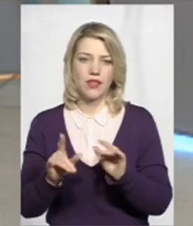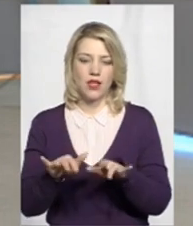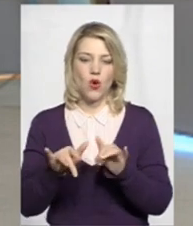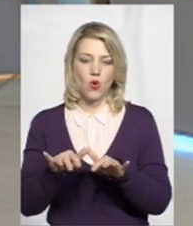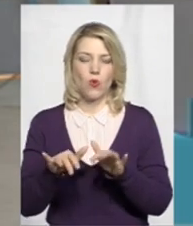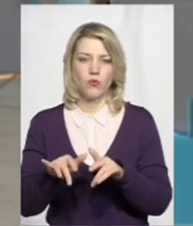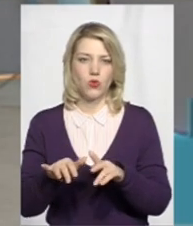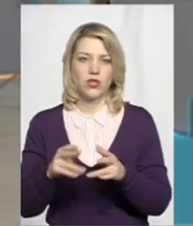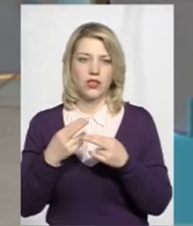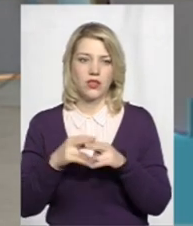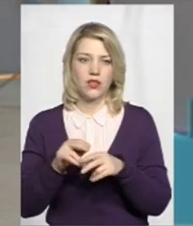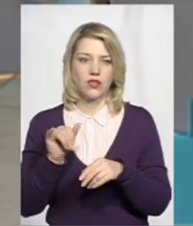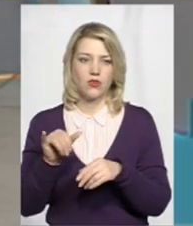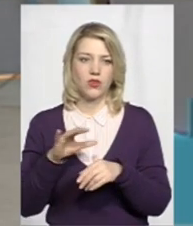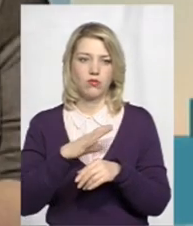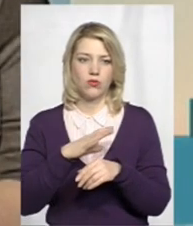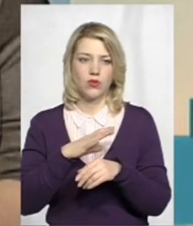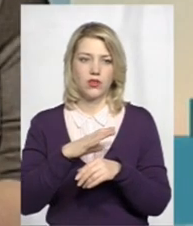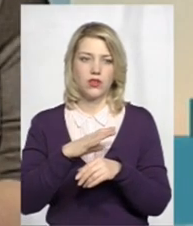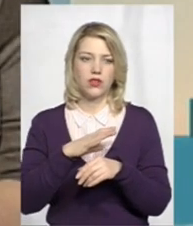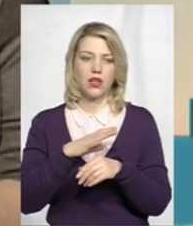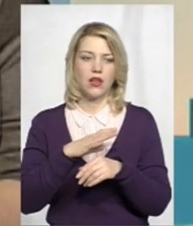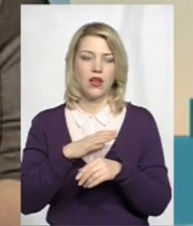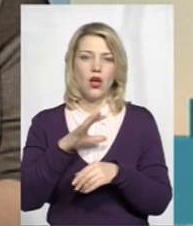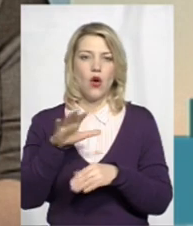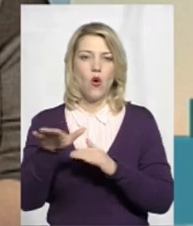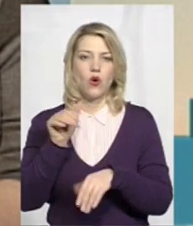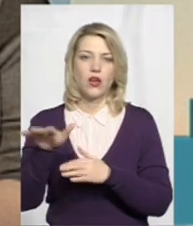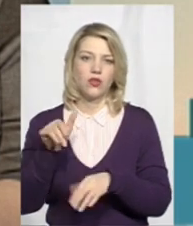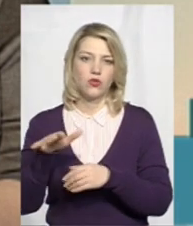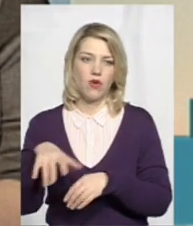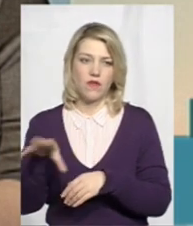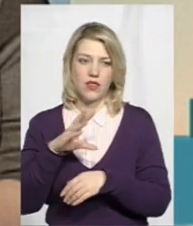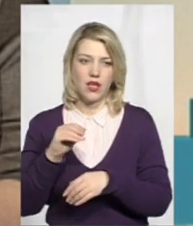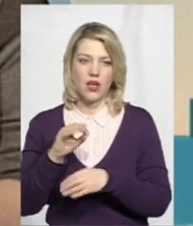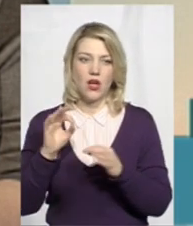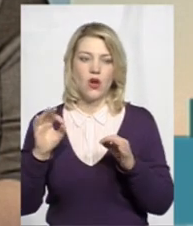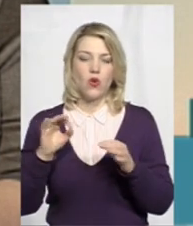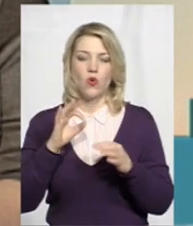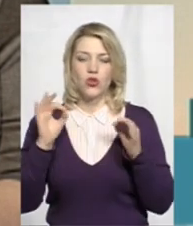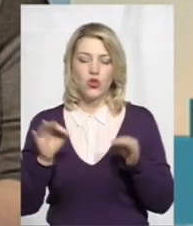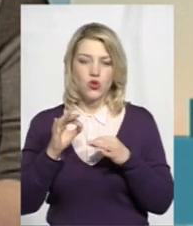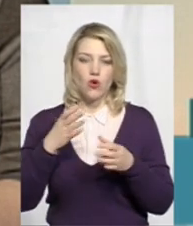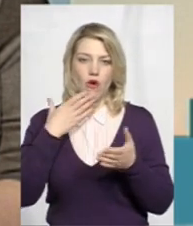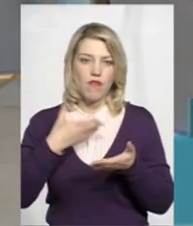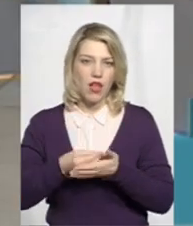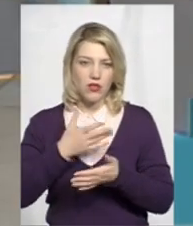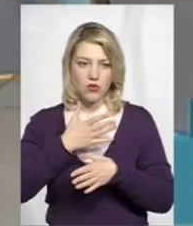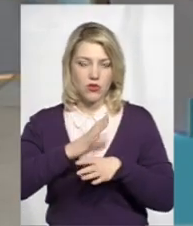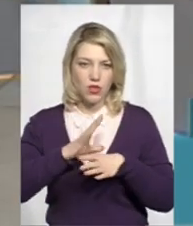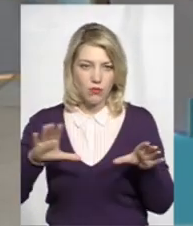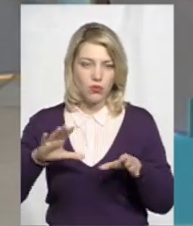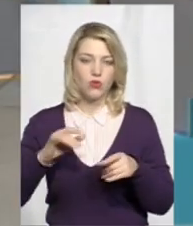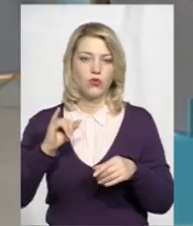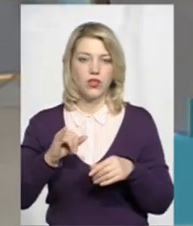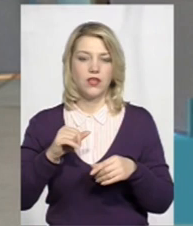'ютерна офісна техніка, вона була в переліку написана орендована. Тобто, абсолютно нічого у власності. І в даному